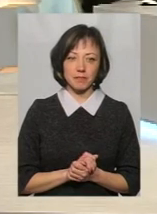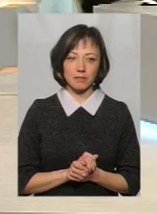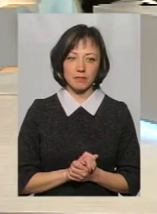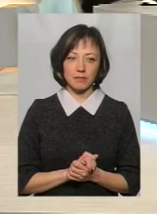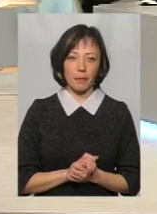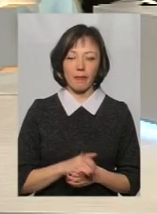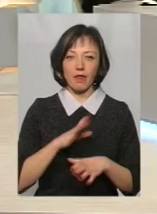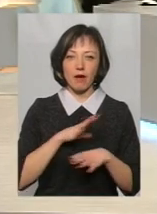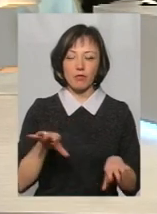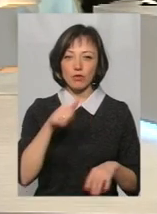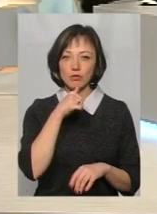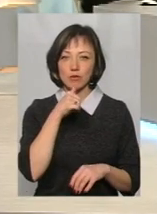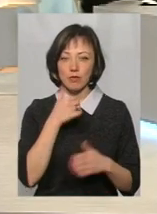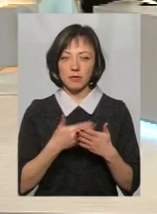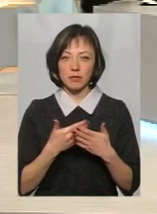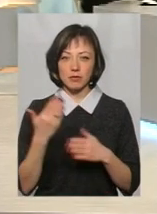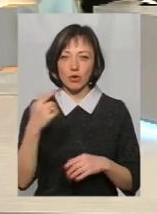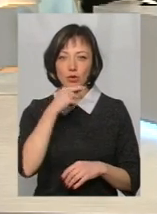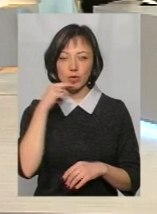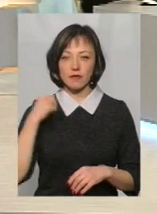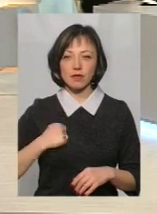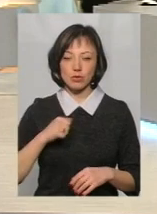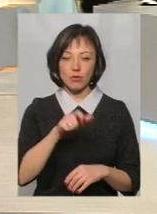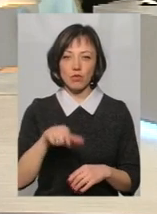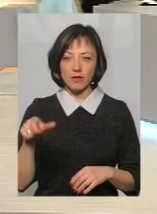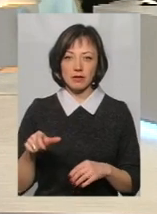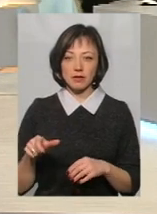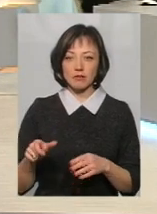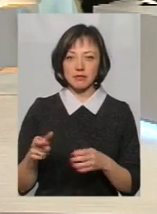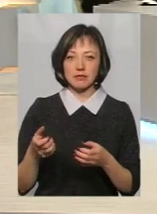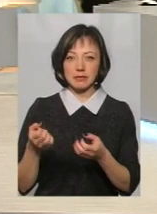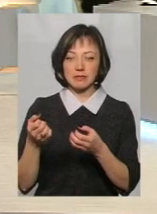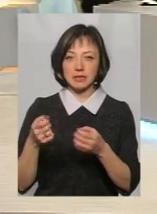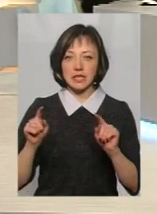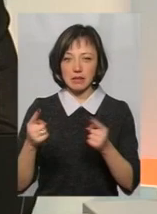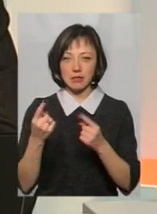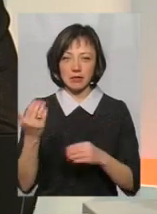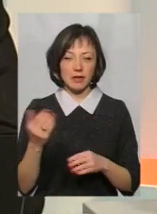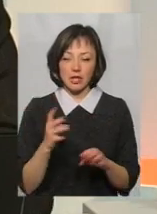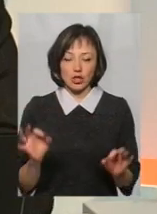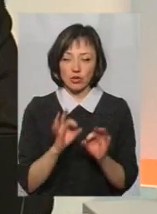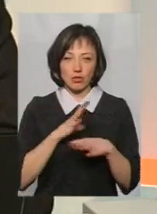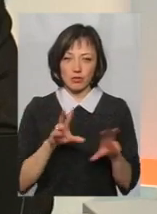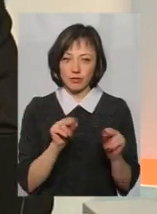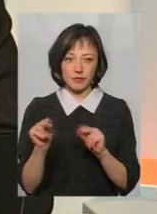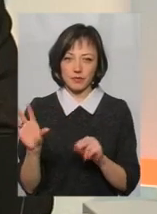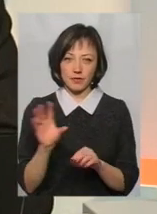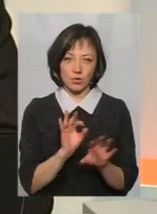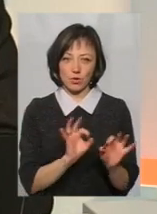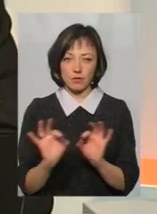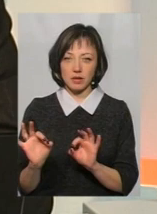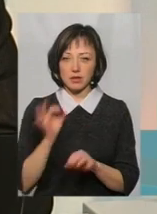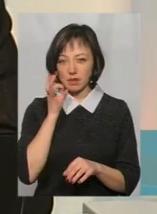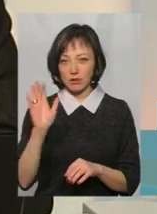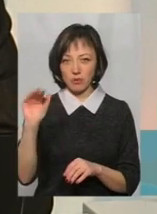спроб з боку російських військових, я не знаю, затримати вас, щось? Ні, ні, нічого не було, слава Богу, все. Чи просто